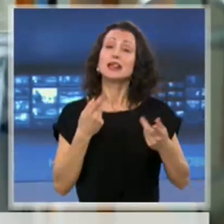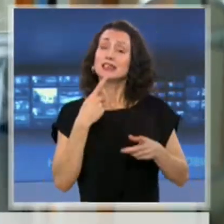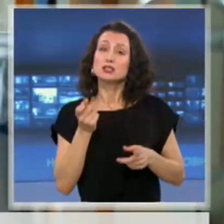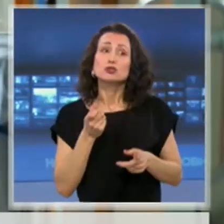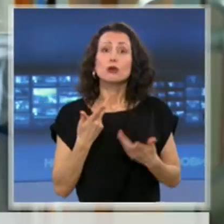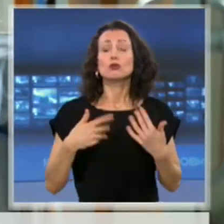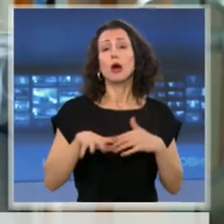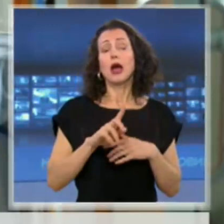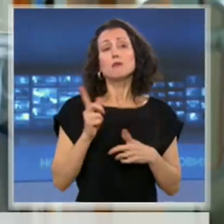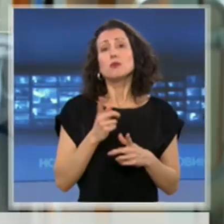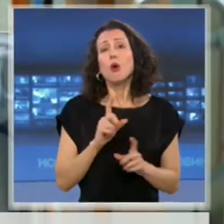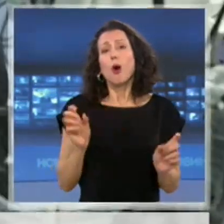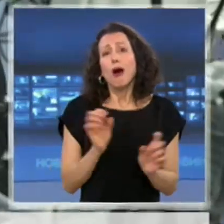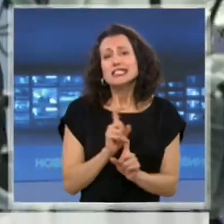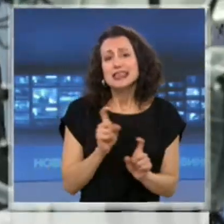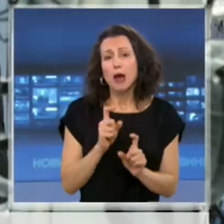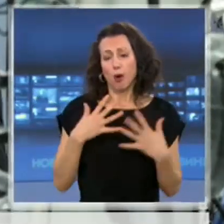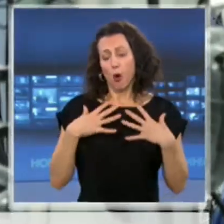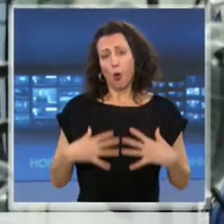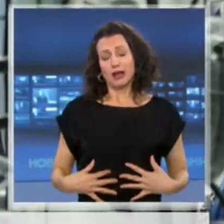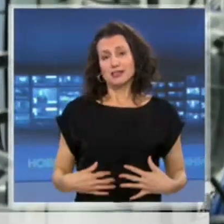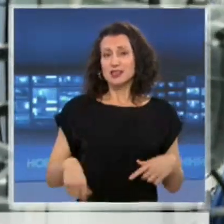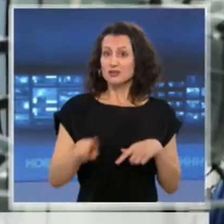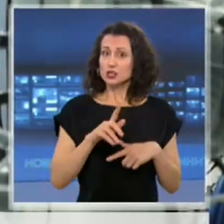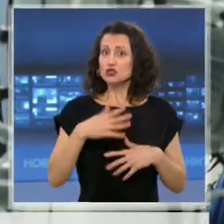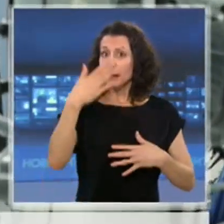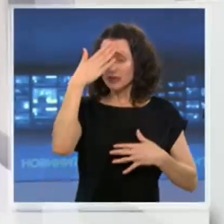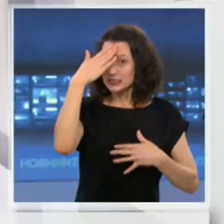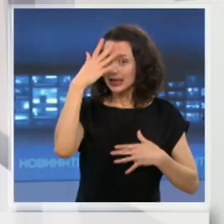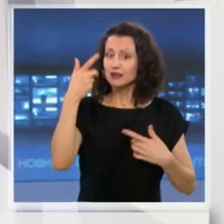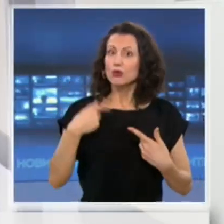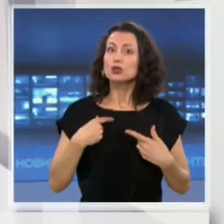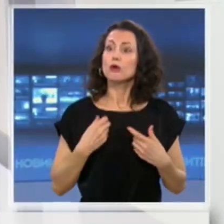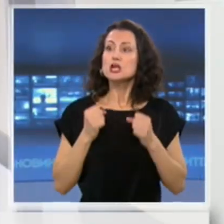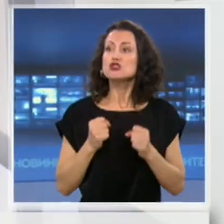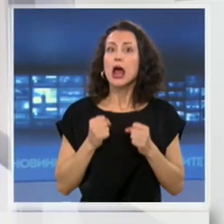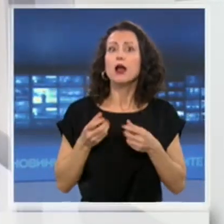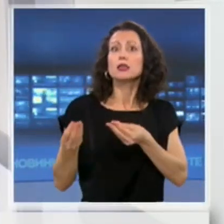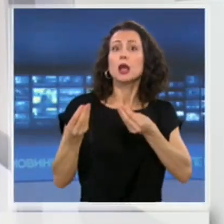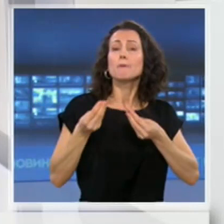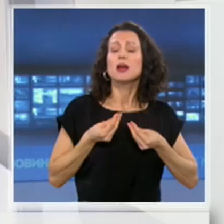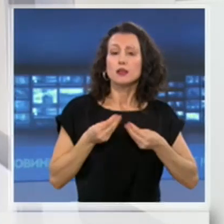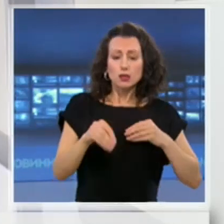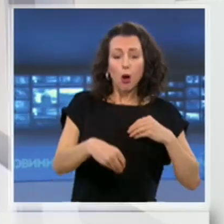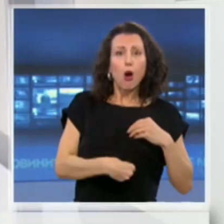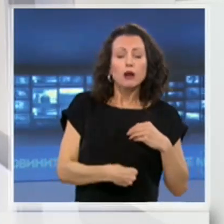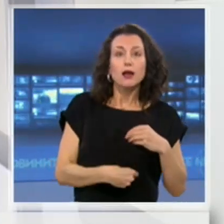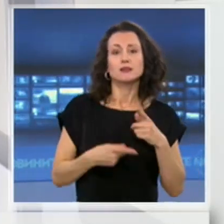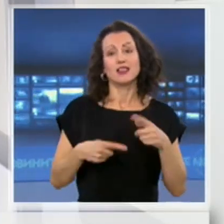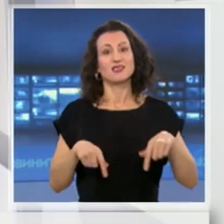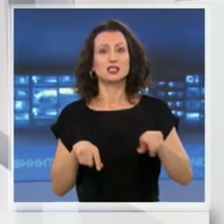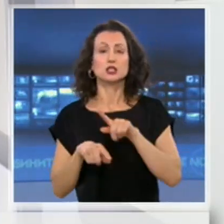пациенти са особено уязвими. Тези пациенти винаги са обект на изключително спазване на мерките за